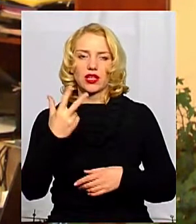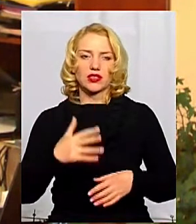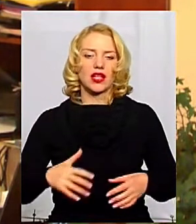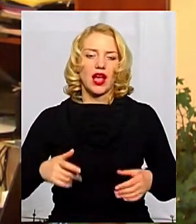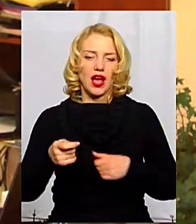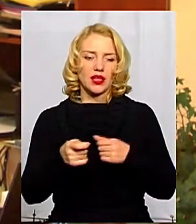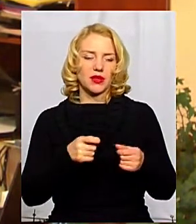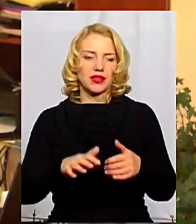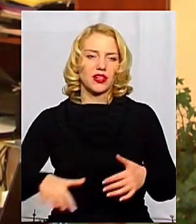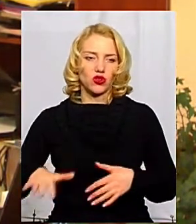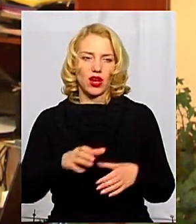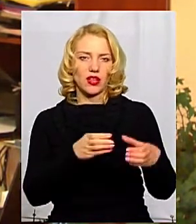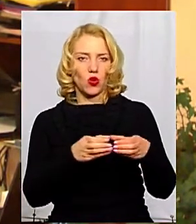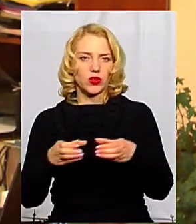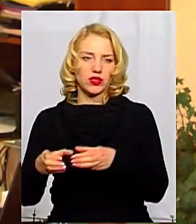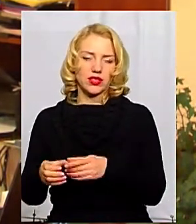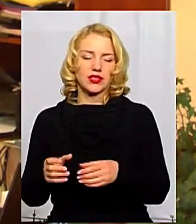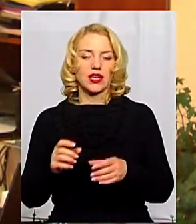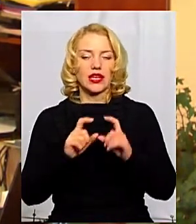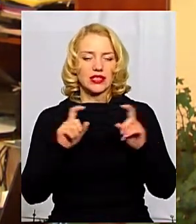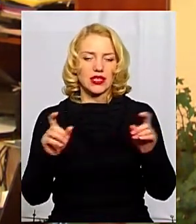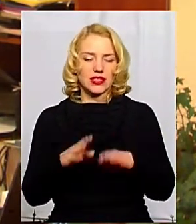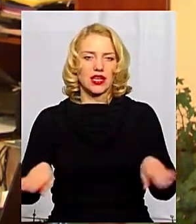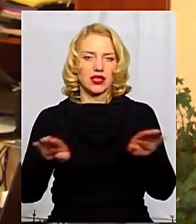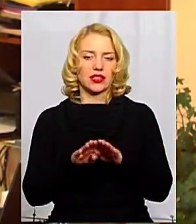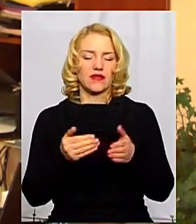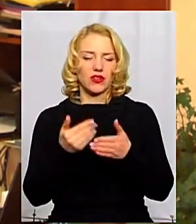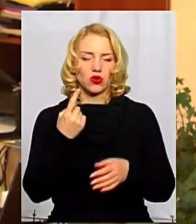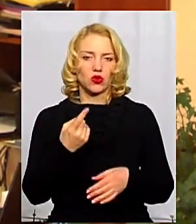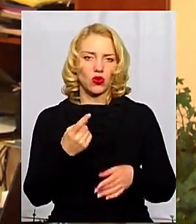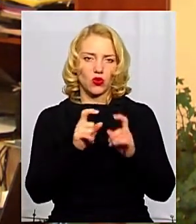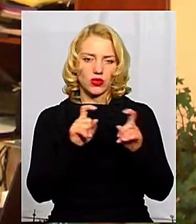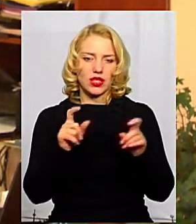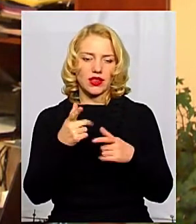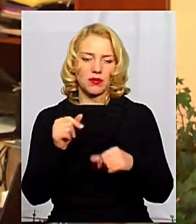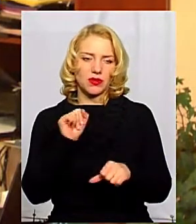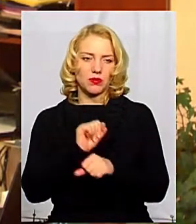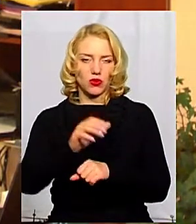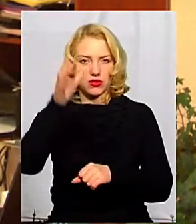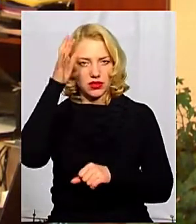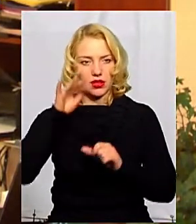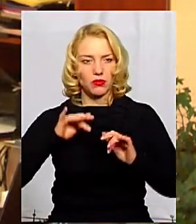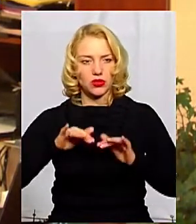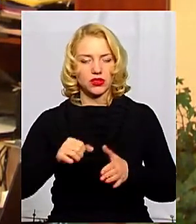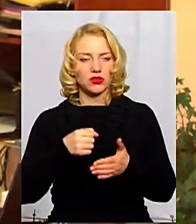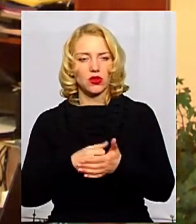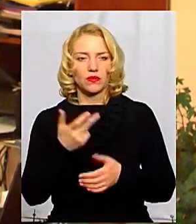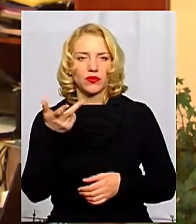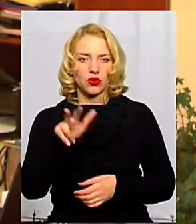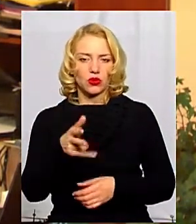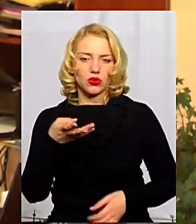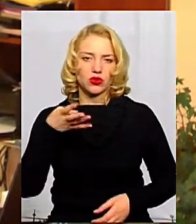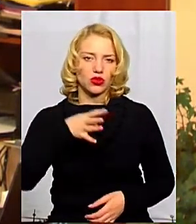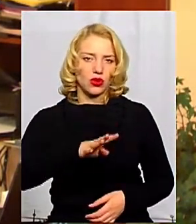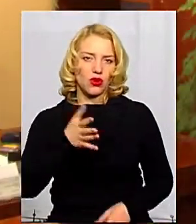-територіальних одиницях заклади закриті від одного закладу, де призупинено освітній процес, до трьох, чотирьох,